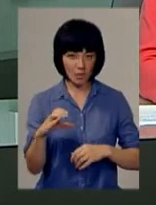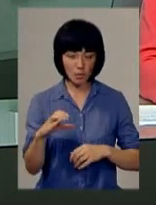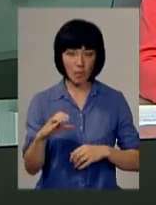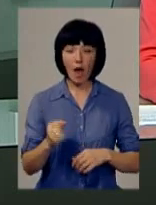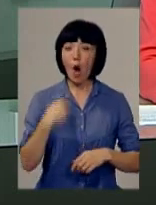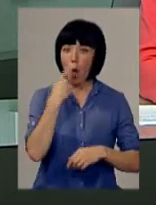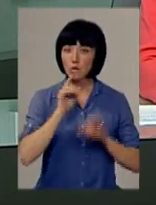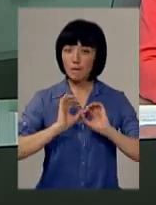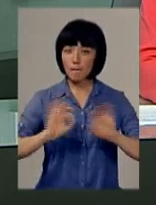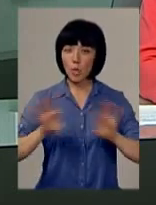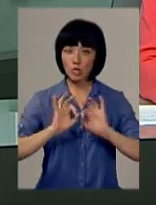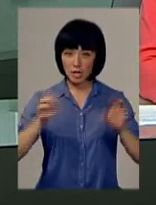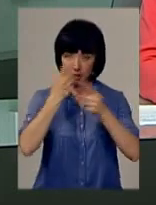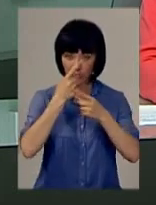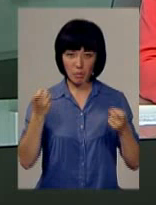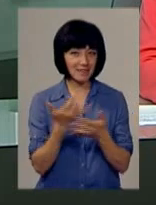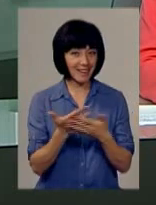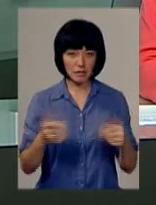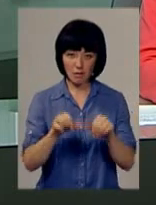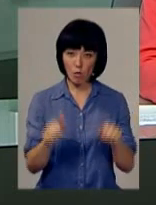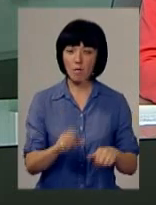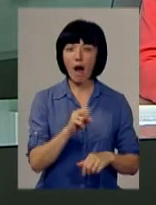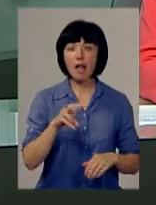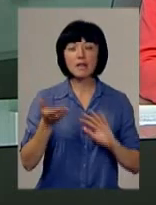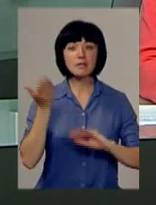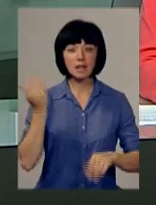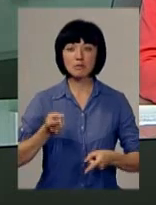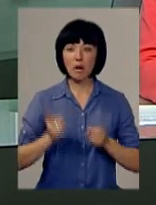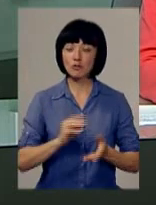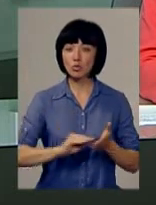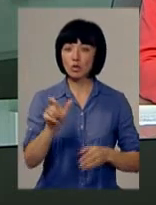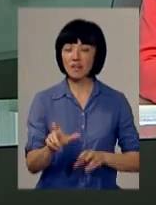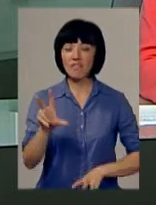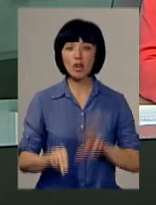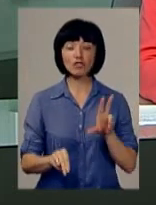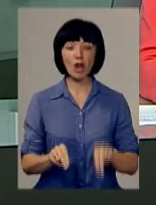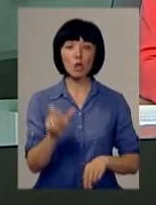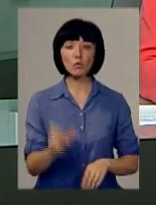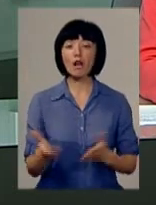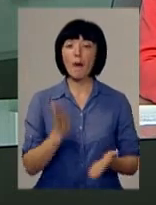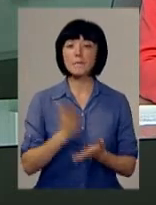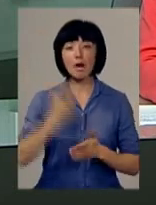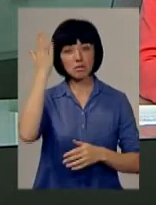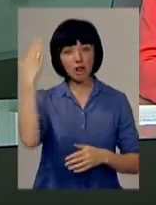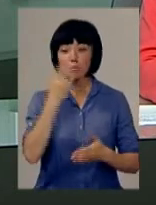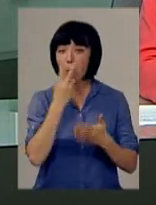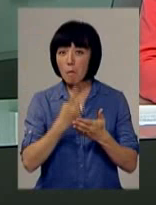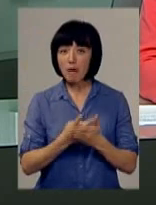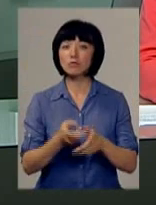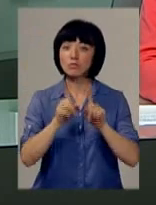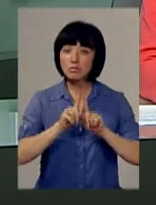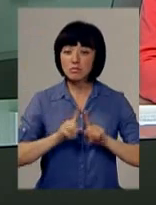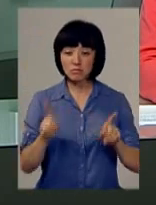Усне поширення інформації набувало різних видів. Але здавна справжнім журналістом вважали людину, яка має талант побачити